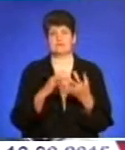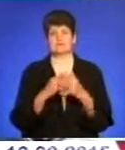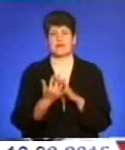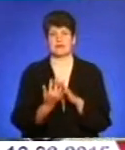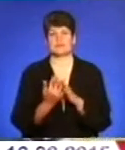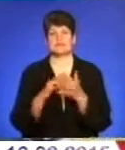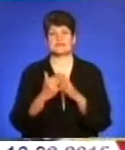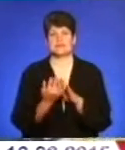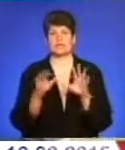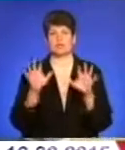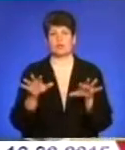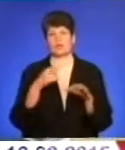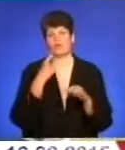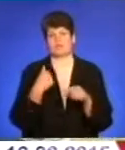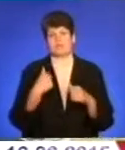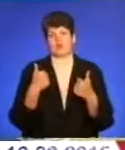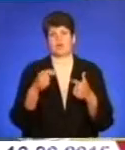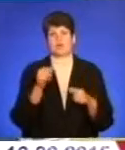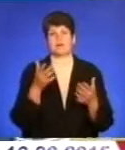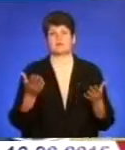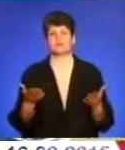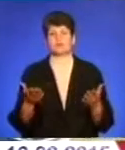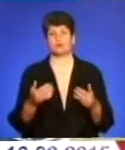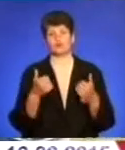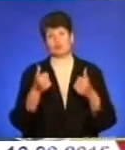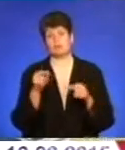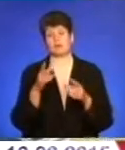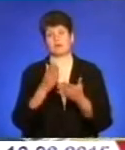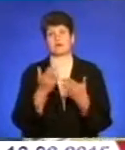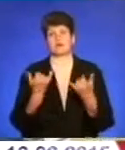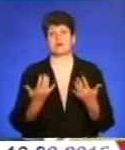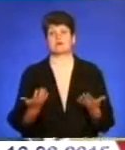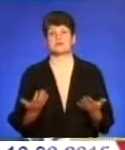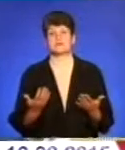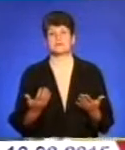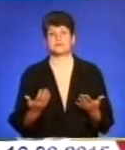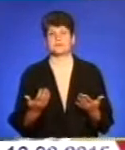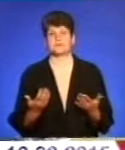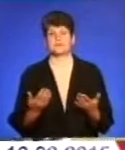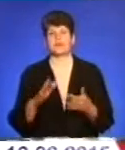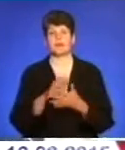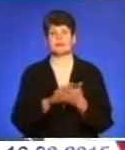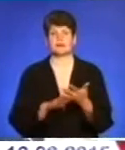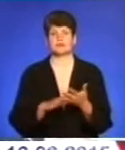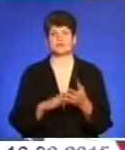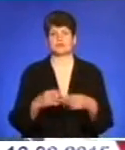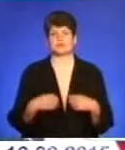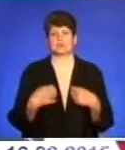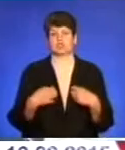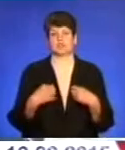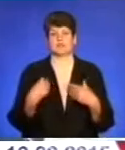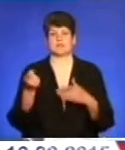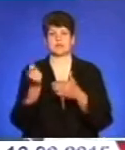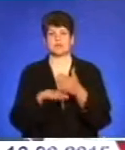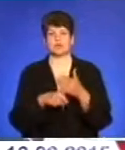де сільські голови заявляють, що нам добре так. Добре так, як є зараз. Далі йдуть страшилки, що в нас закриють